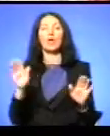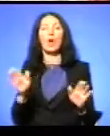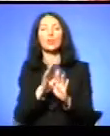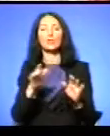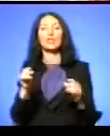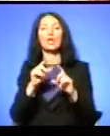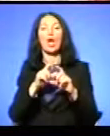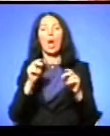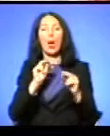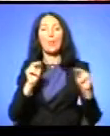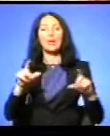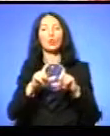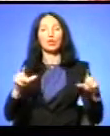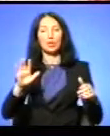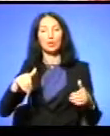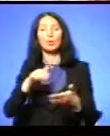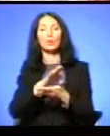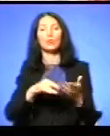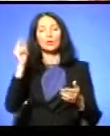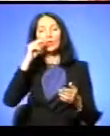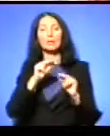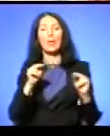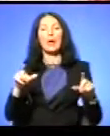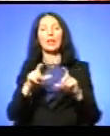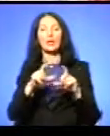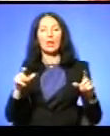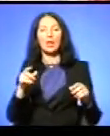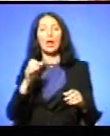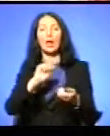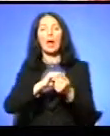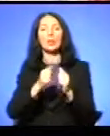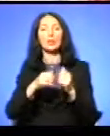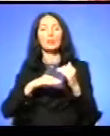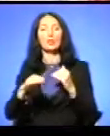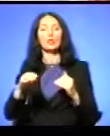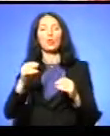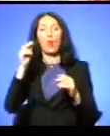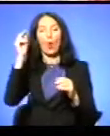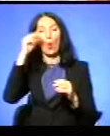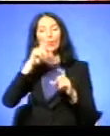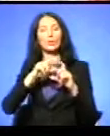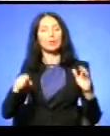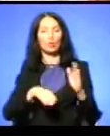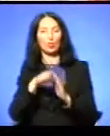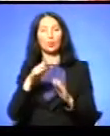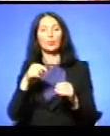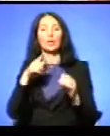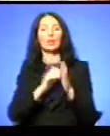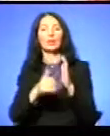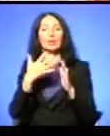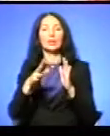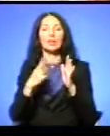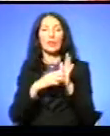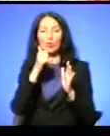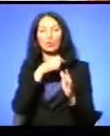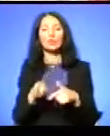Далі навчався на музично-педагогічному факультеті Кам'янець-Педірського педагогічного інституту 1969 року перевівся на заочне